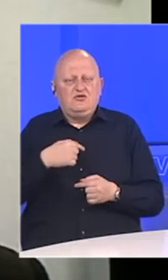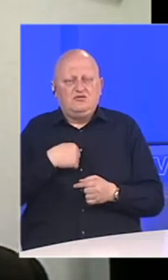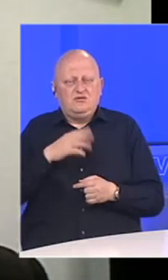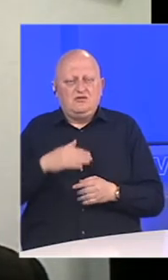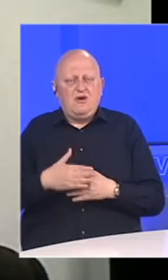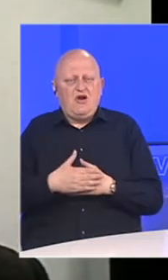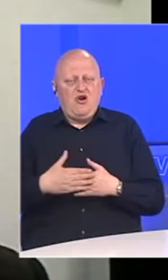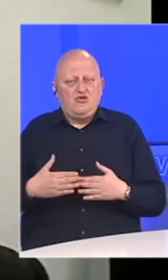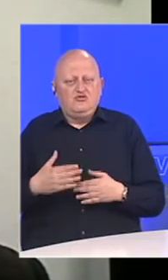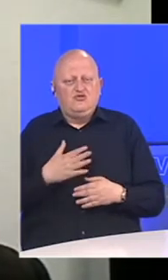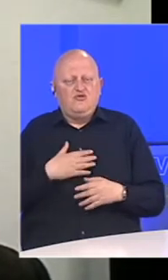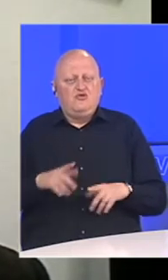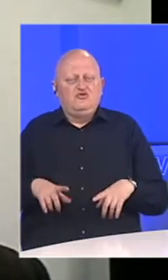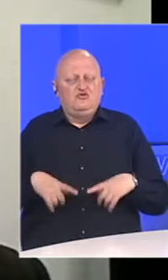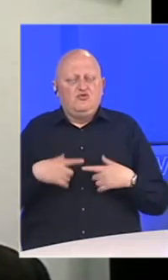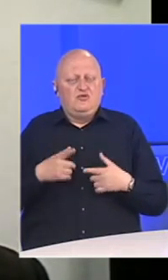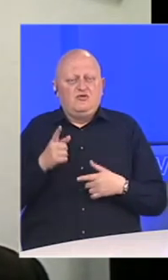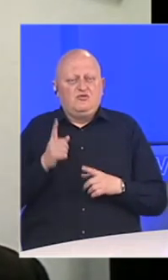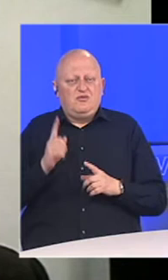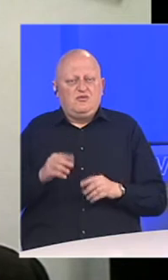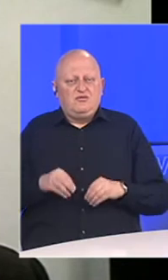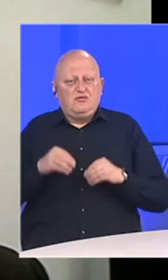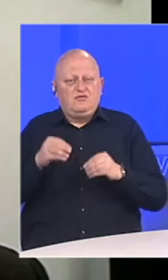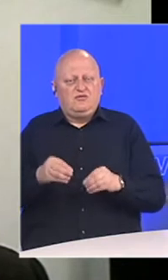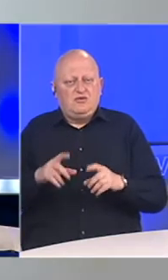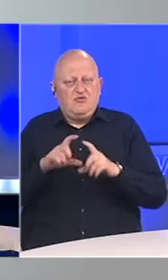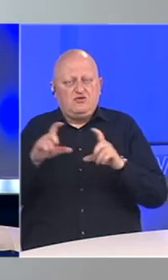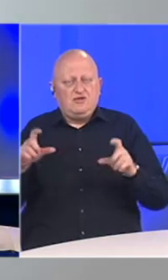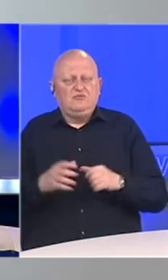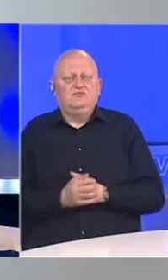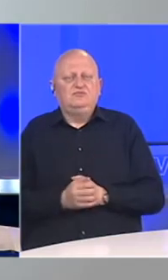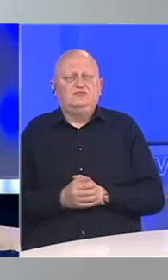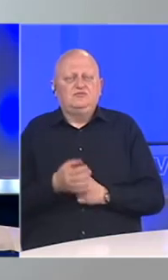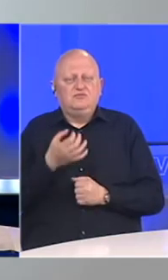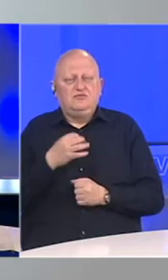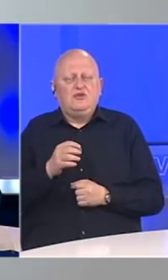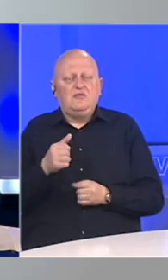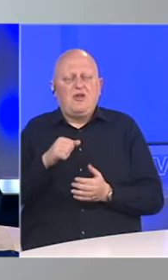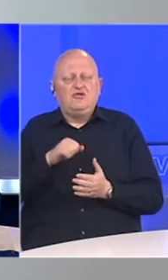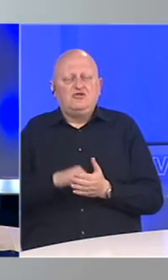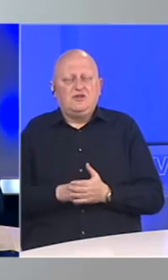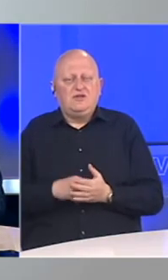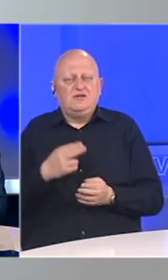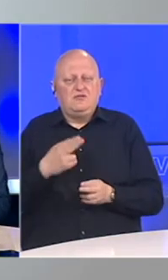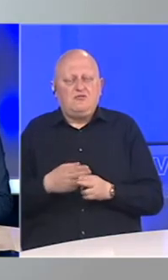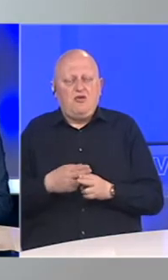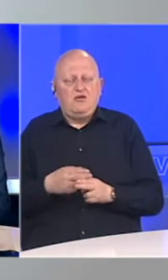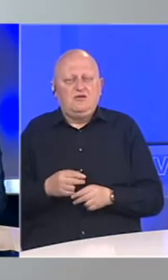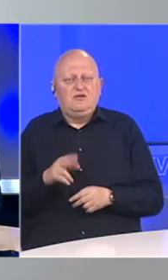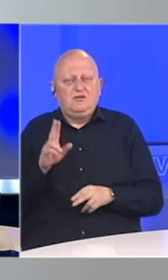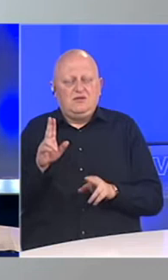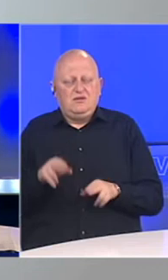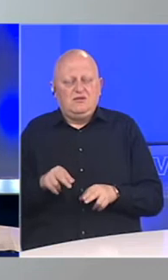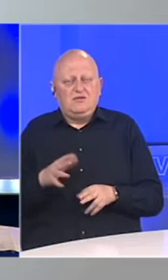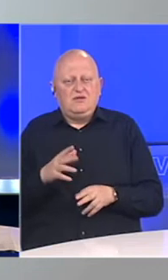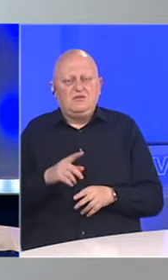puno ograničenja u vlastnom životu, a onda smo to morali prenijeti na ustano. Bolje je biti malo strogi nego inficirani. Postoje